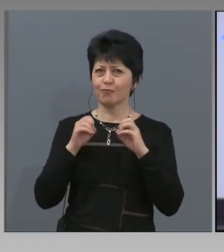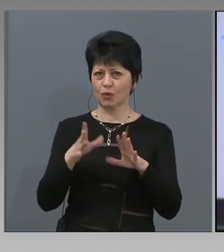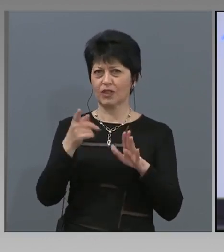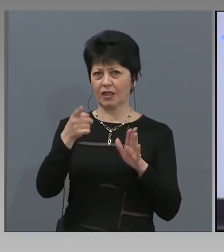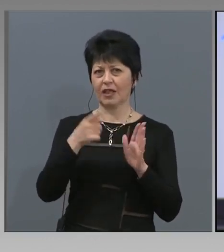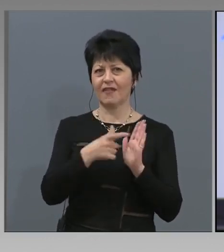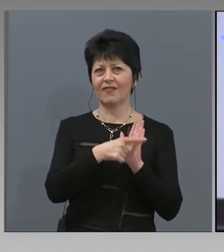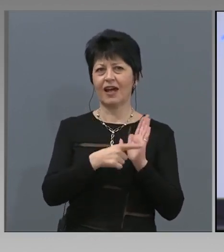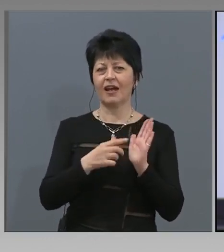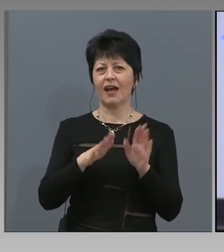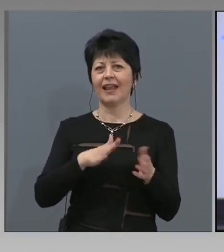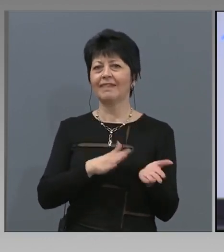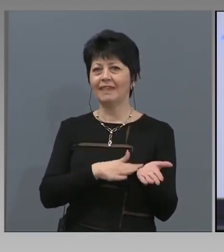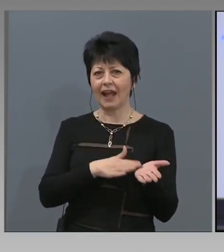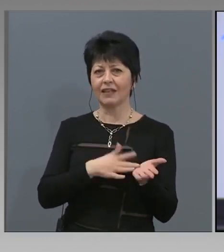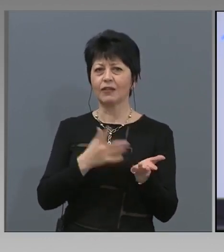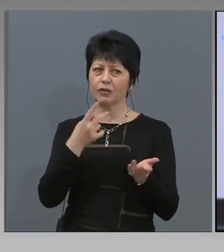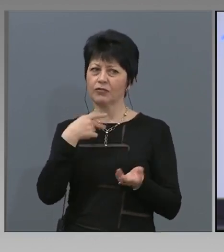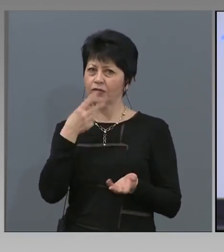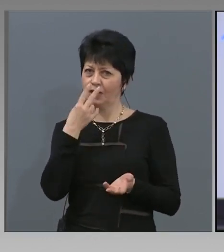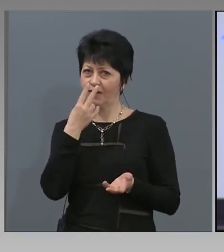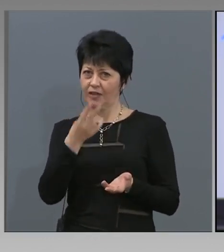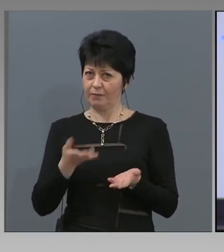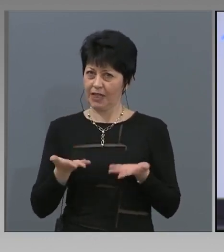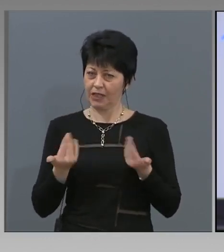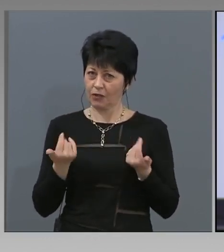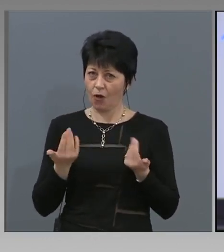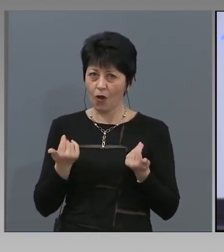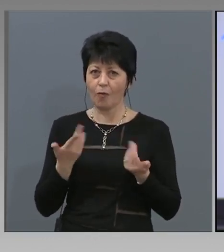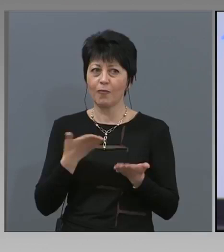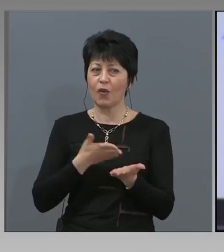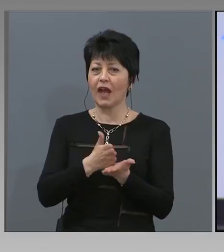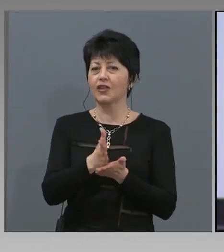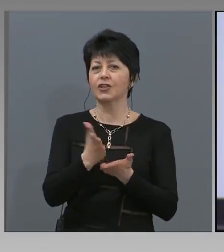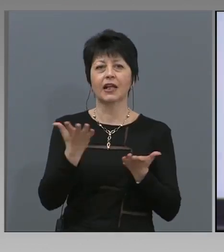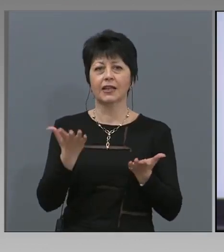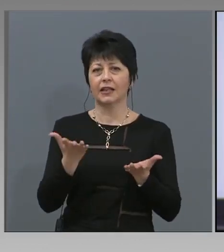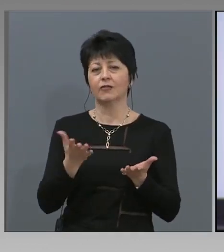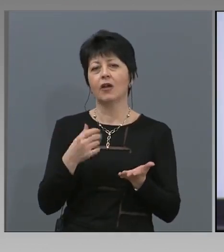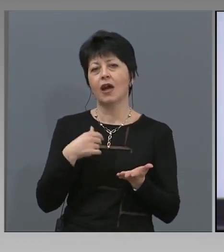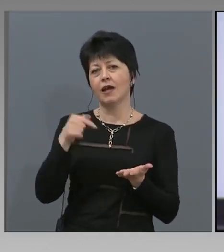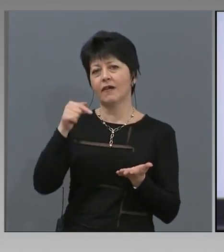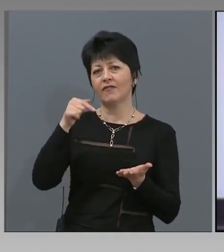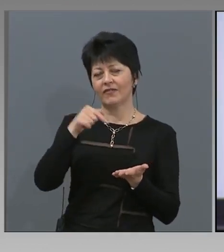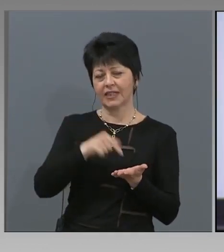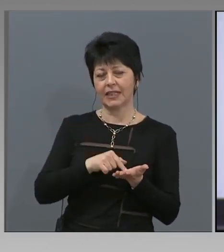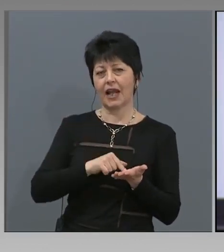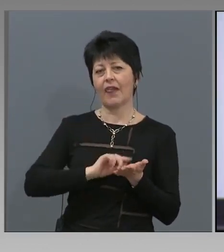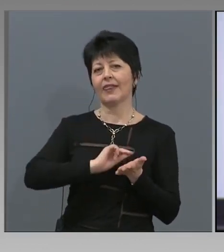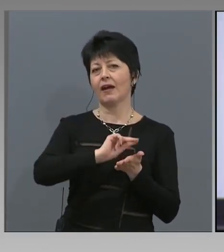които можем да видим много скоро по начин, по който ги пуснах в централния регистр.